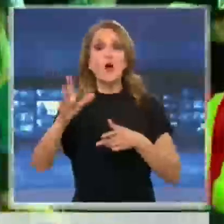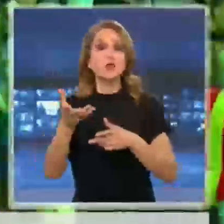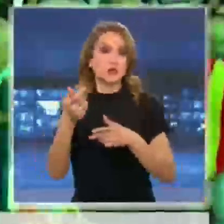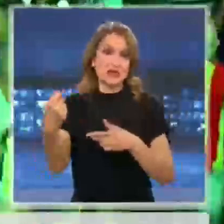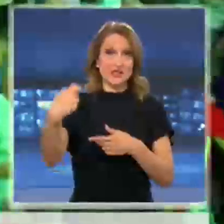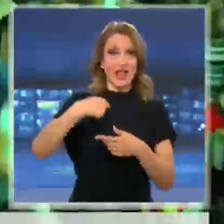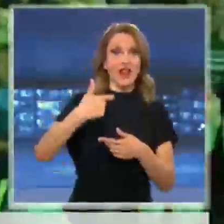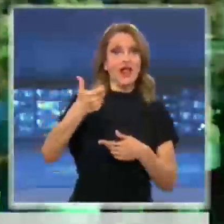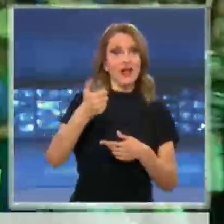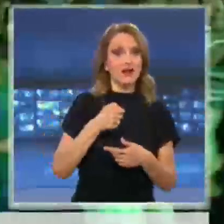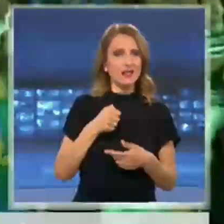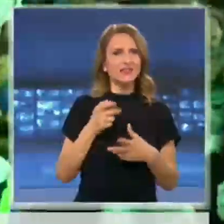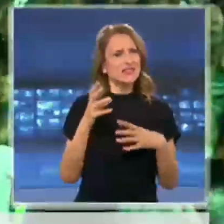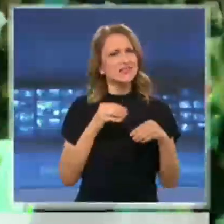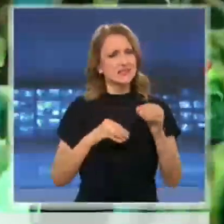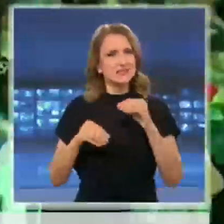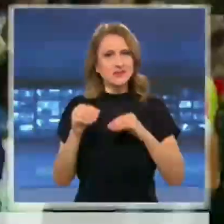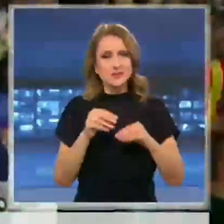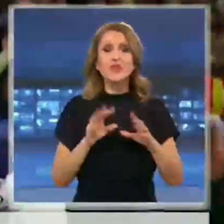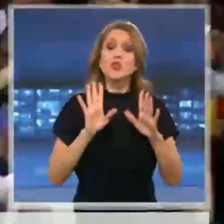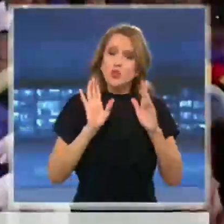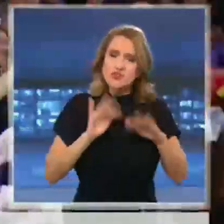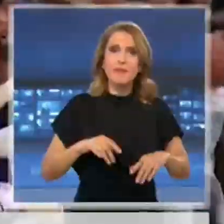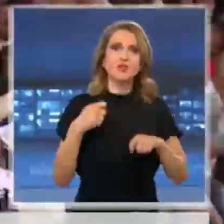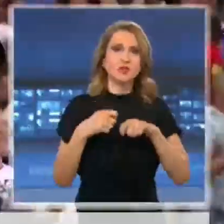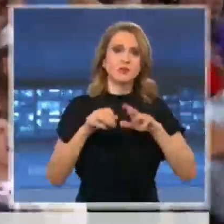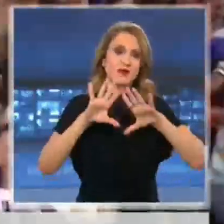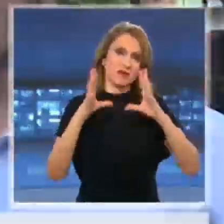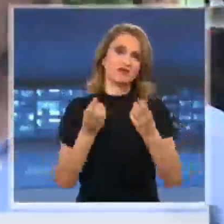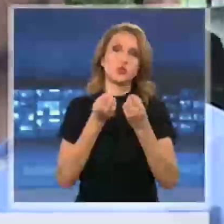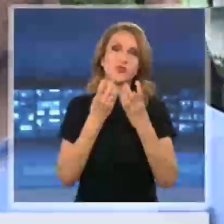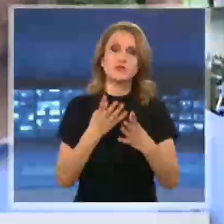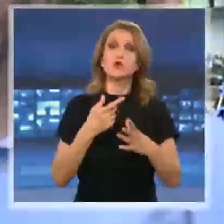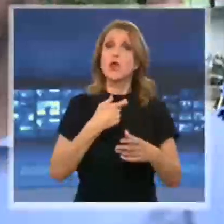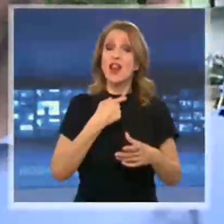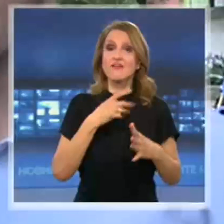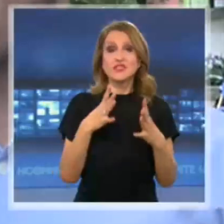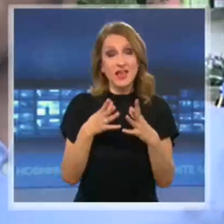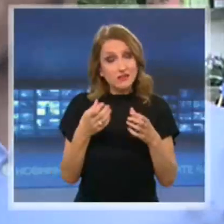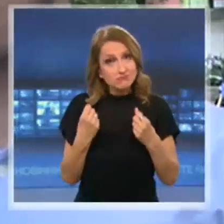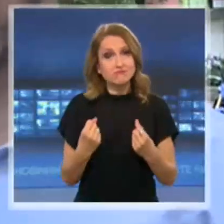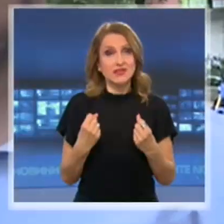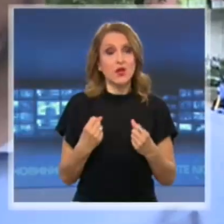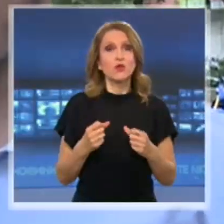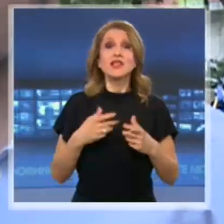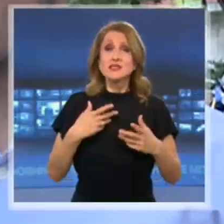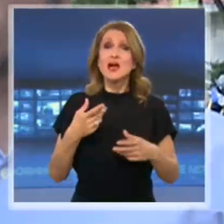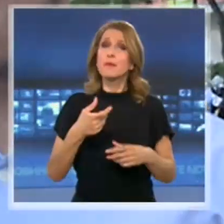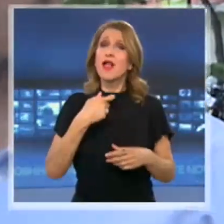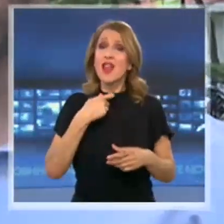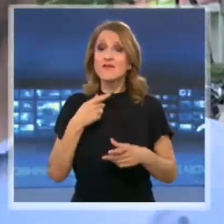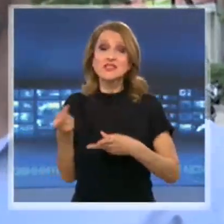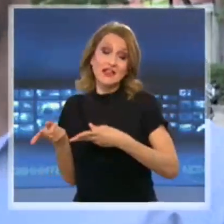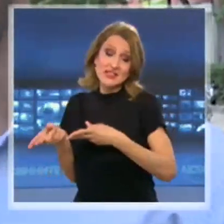категорични, че ще се направи всичко възможно Олевски да оцелее, но не искат да управляват клуба. Ние искаме просто клуба да се върне там, където му е място, далеч от